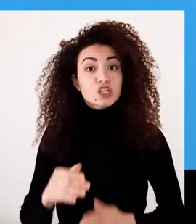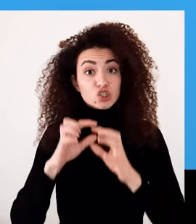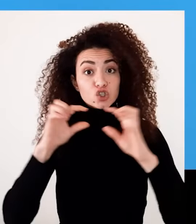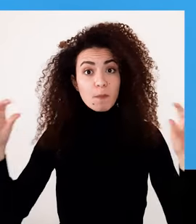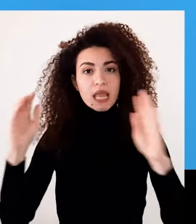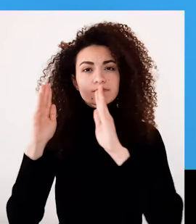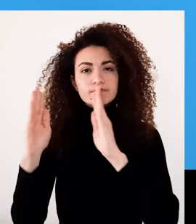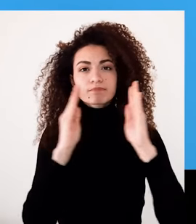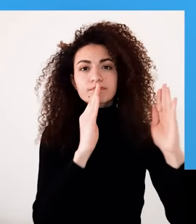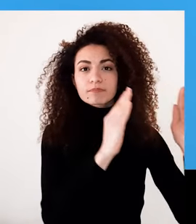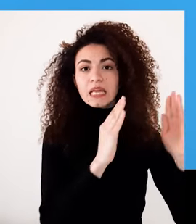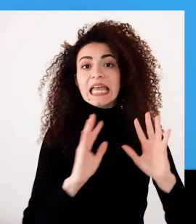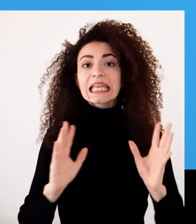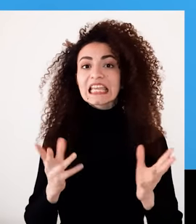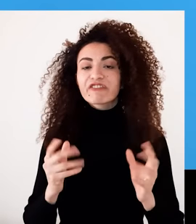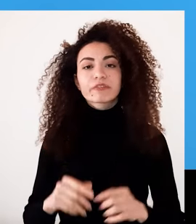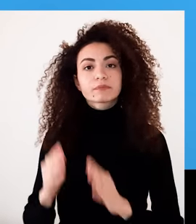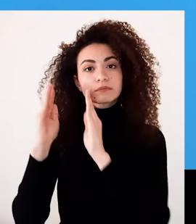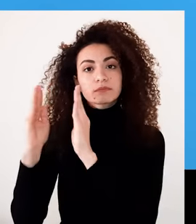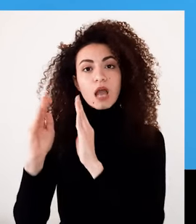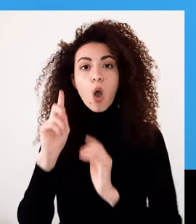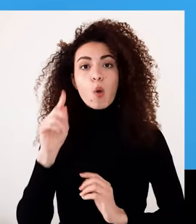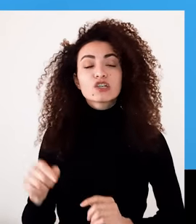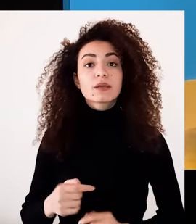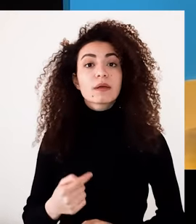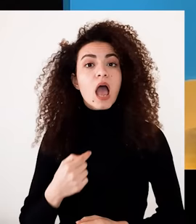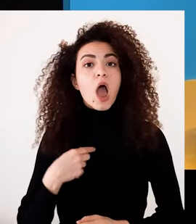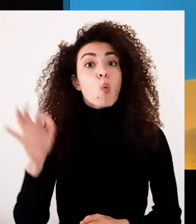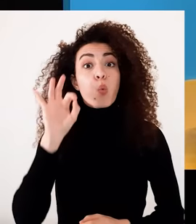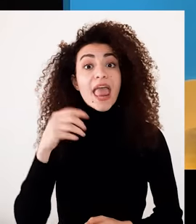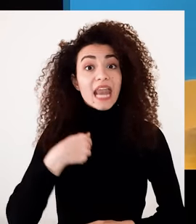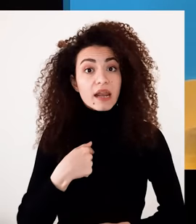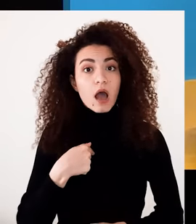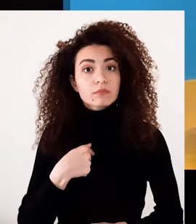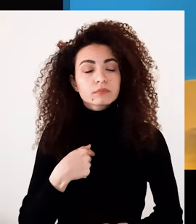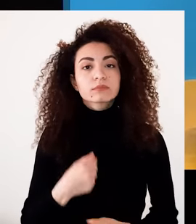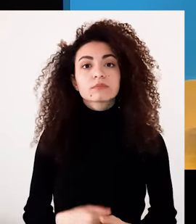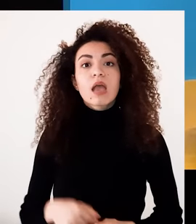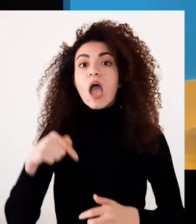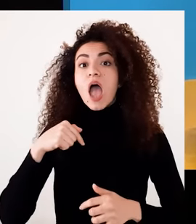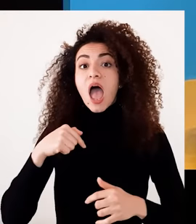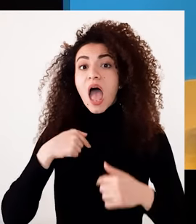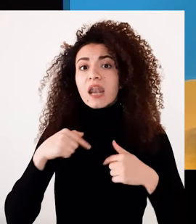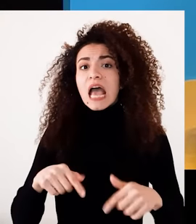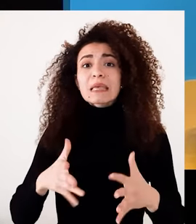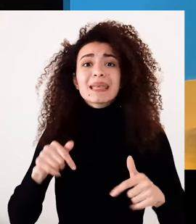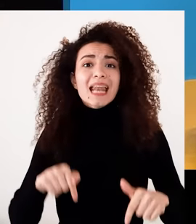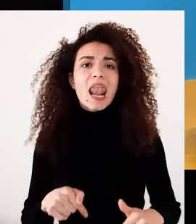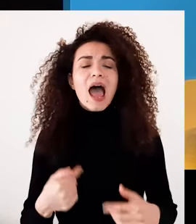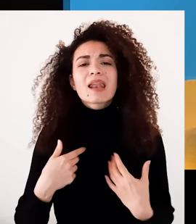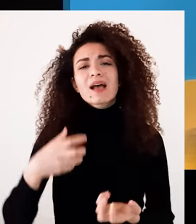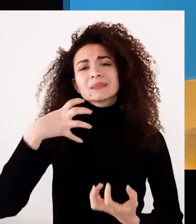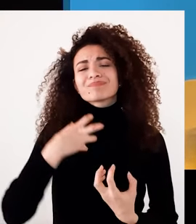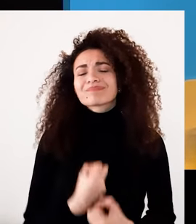وممكن تجزئ الجملتين بالطريقة التالية من حيث أنا قد أكون في